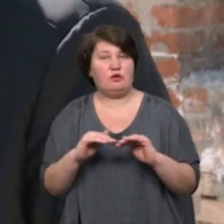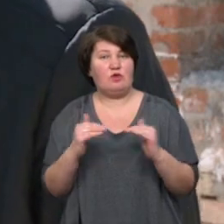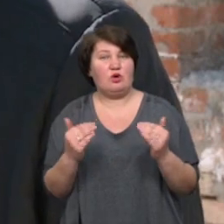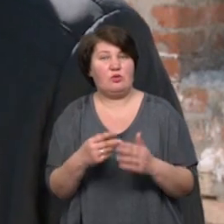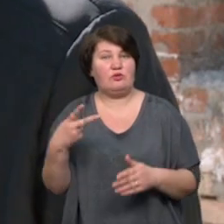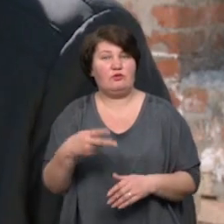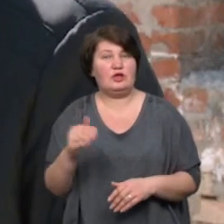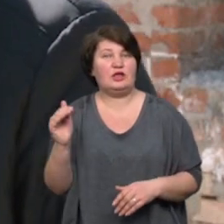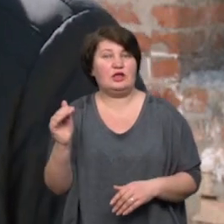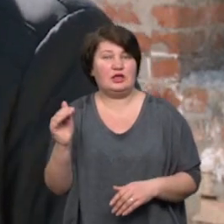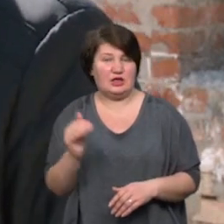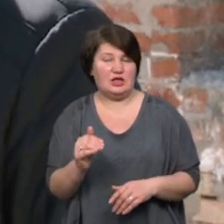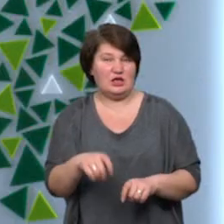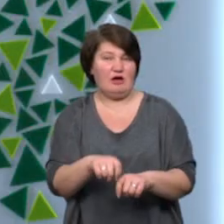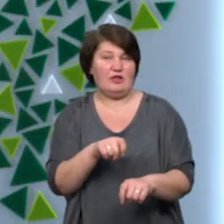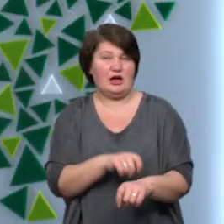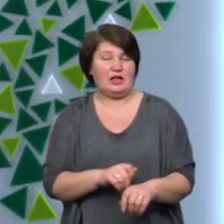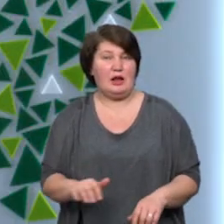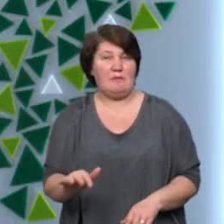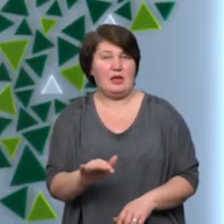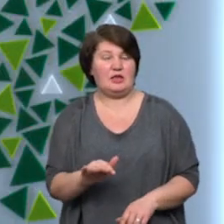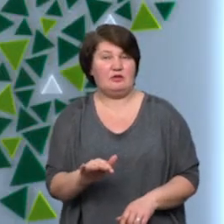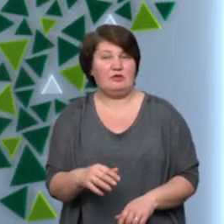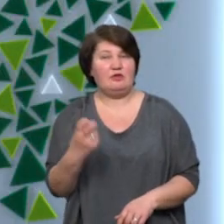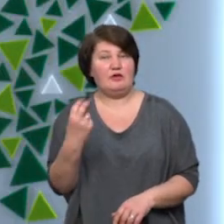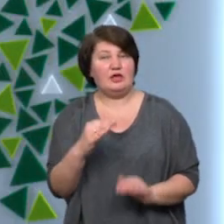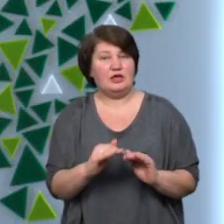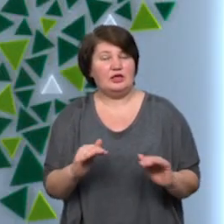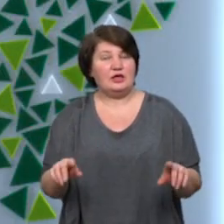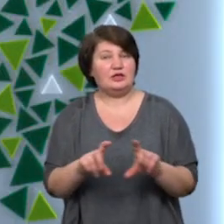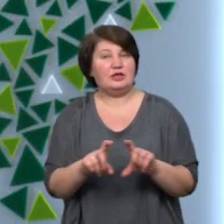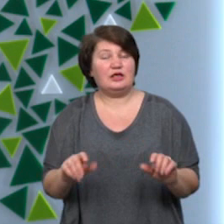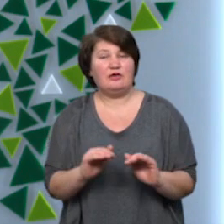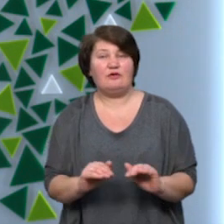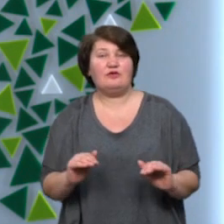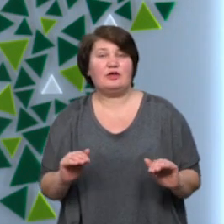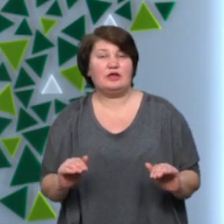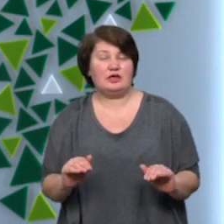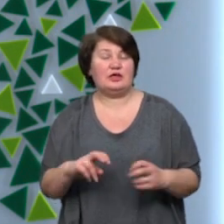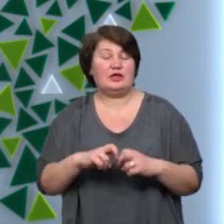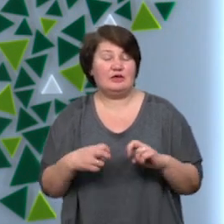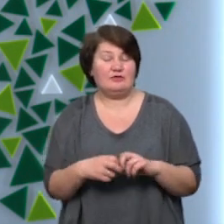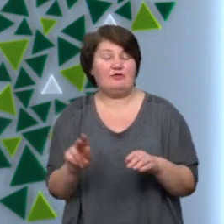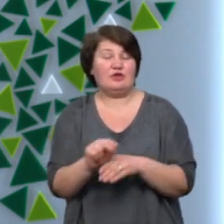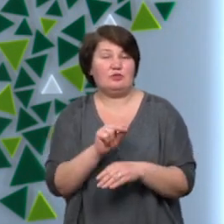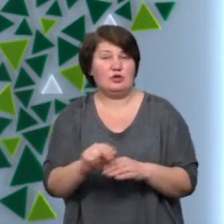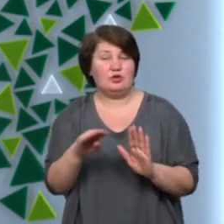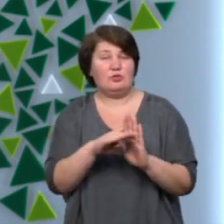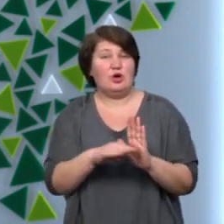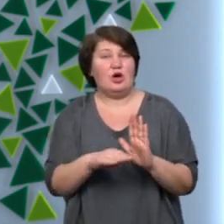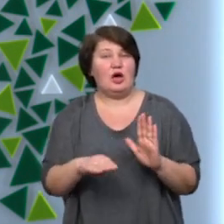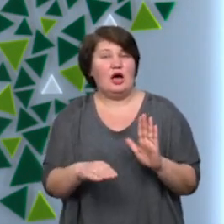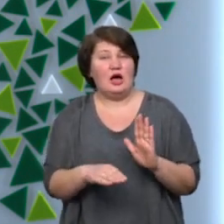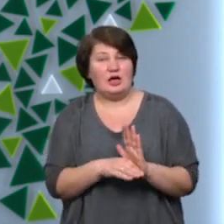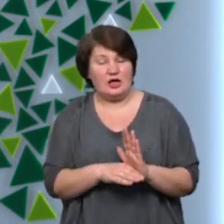квадратних метрів». 12 дитячих садків Івано-Франківська відремонтують цьогоріч за програмою Міжнародної північно